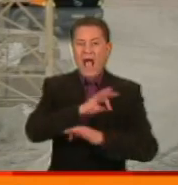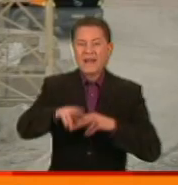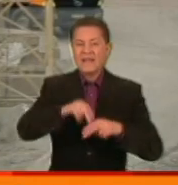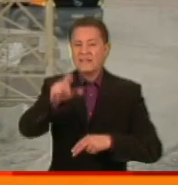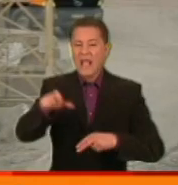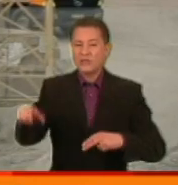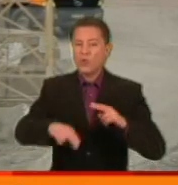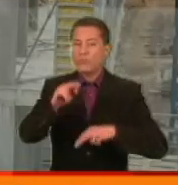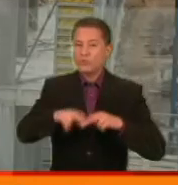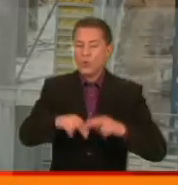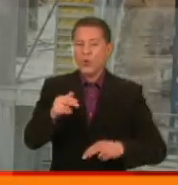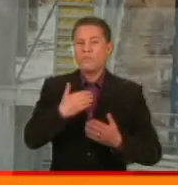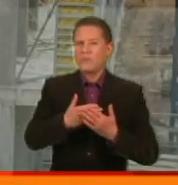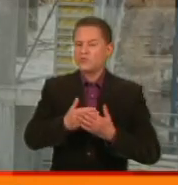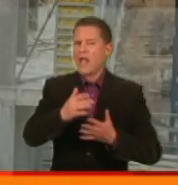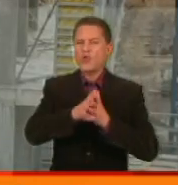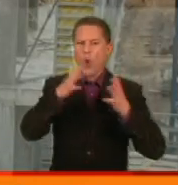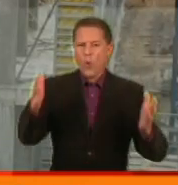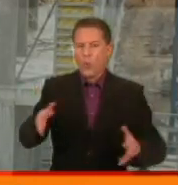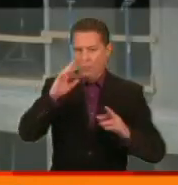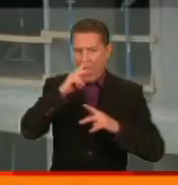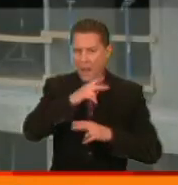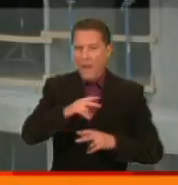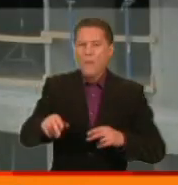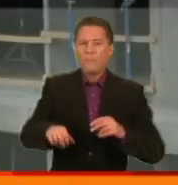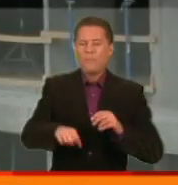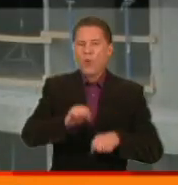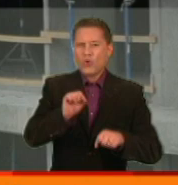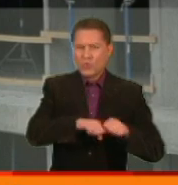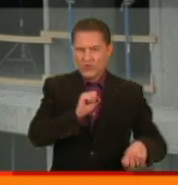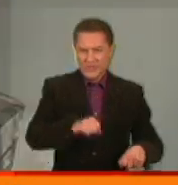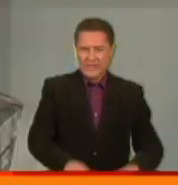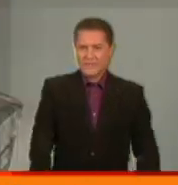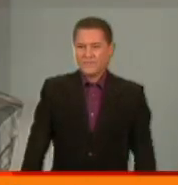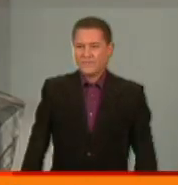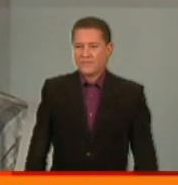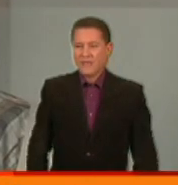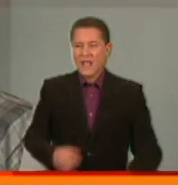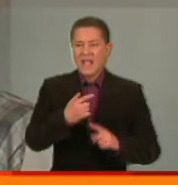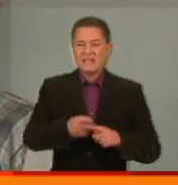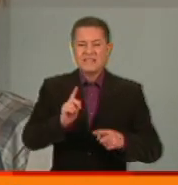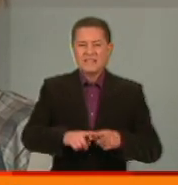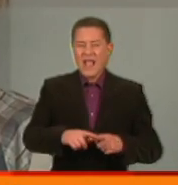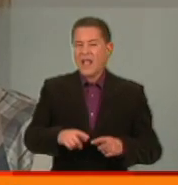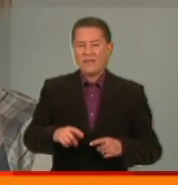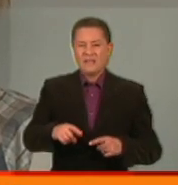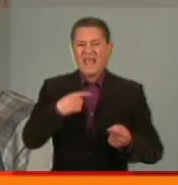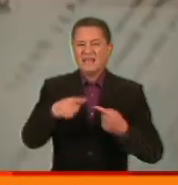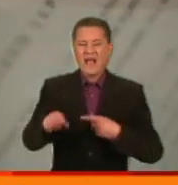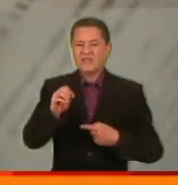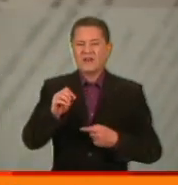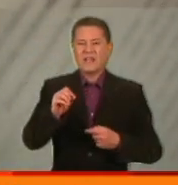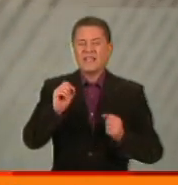будують, припускаючись купи порушень, надто високо і надто щільно. Це інакше, ніж культурний геноцид, не можна